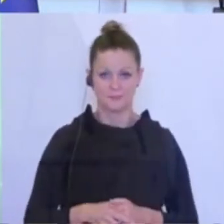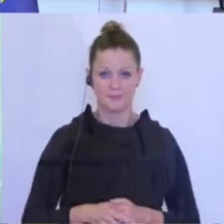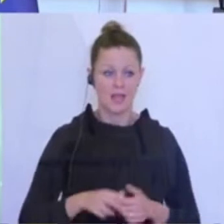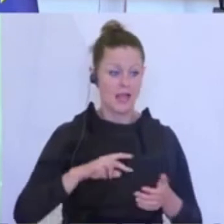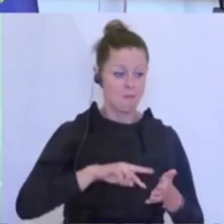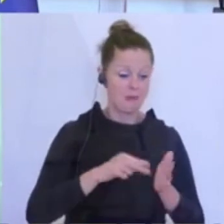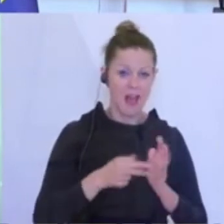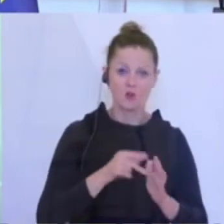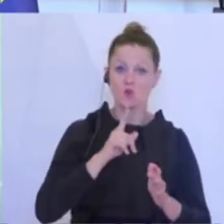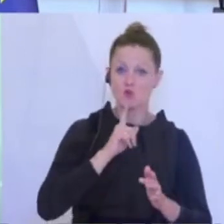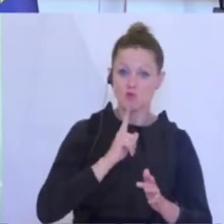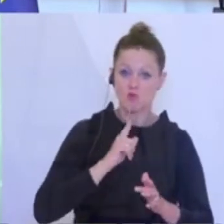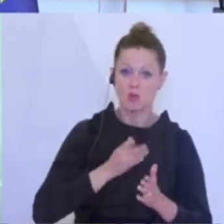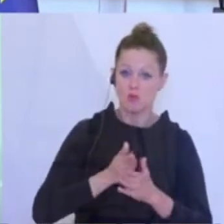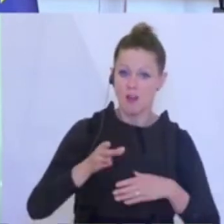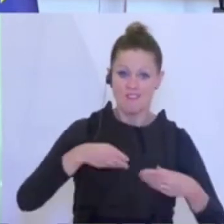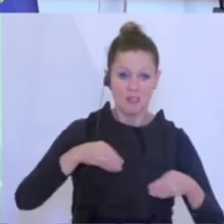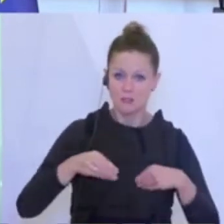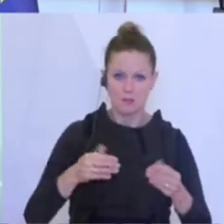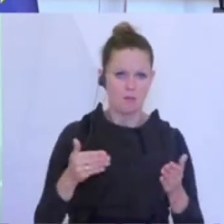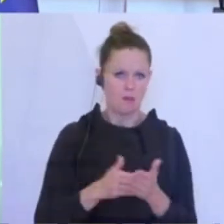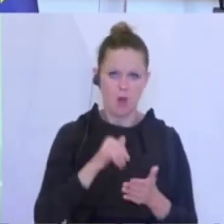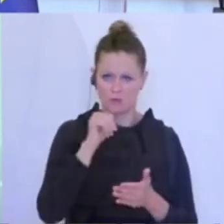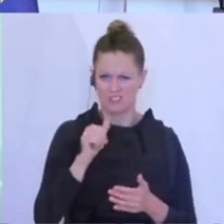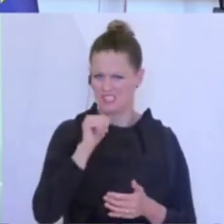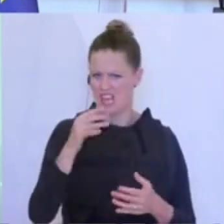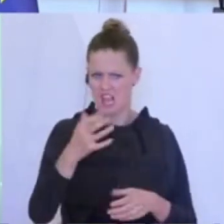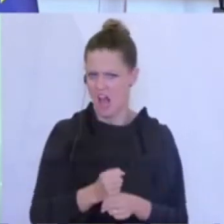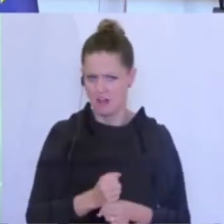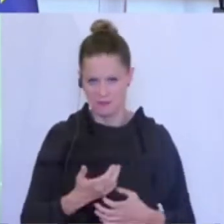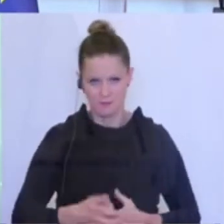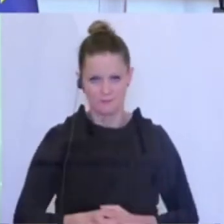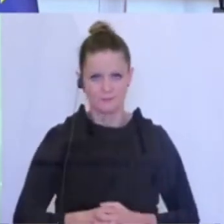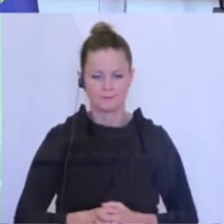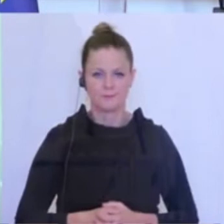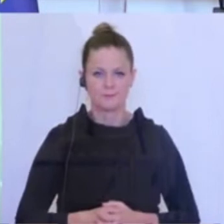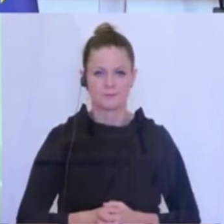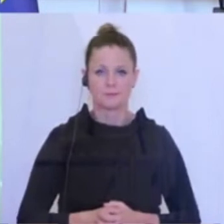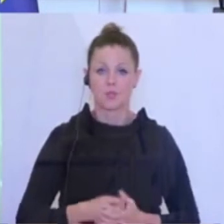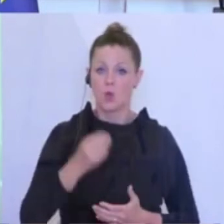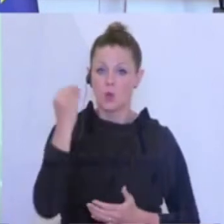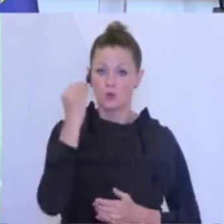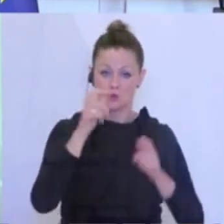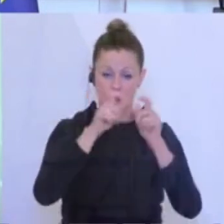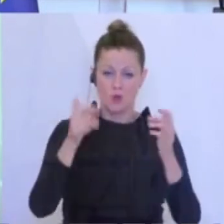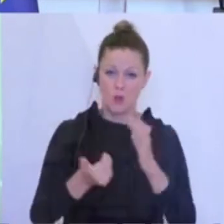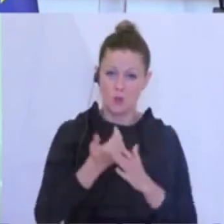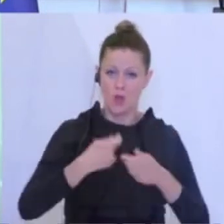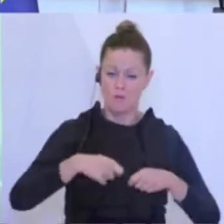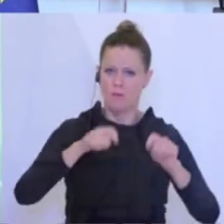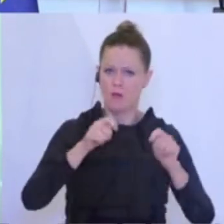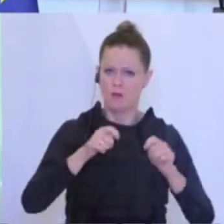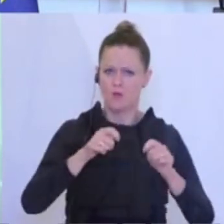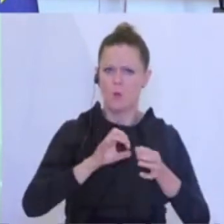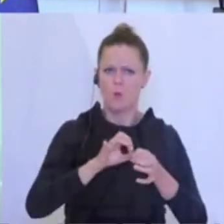flexibel sind, braucht man auch nicht, denn sie geben keinen Halt. Der Schulneubau, unabhängig vom Schultyp, folgt im